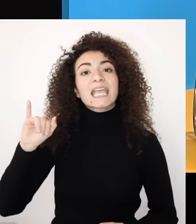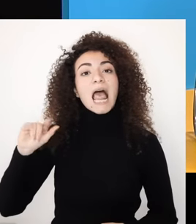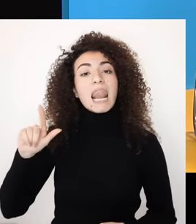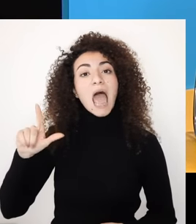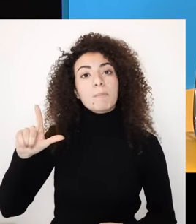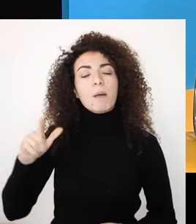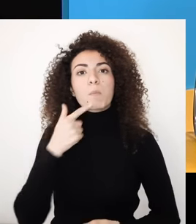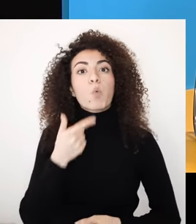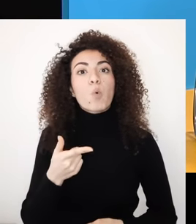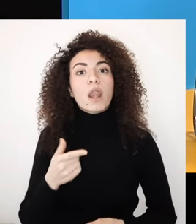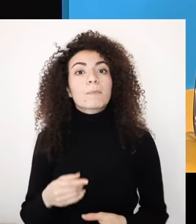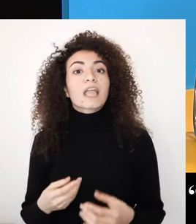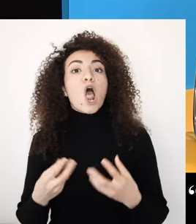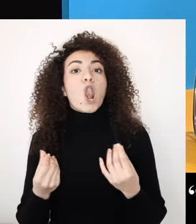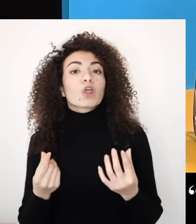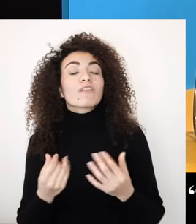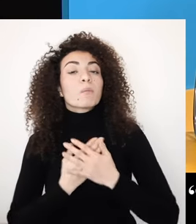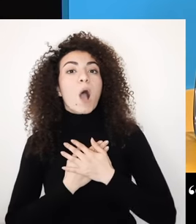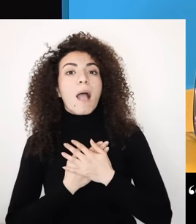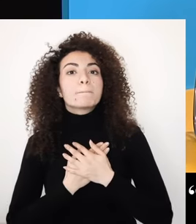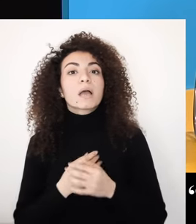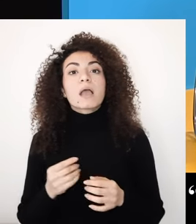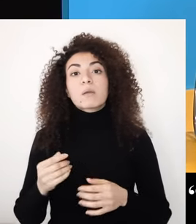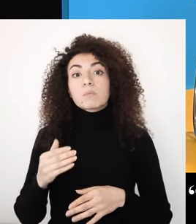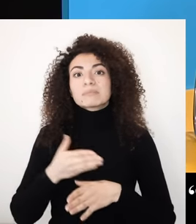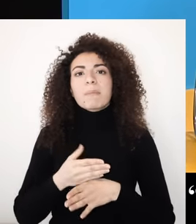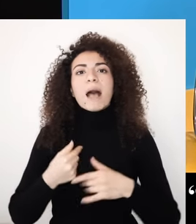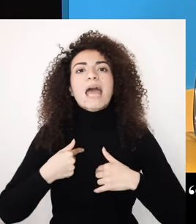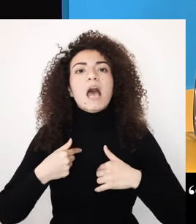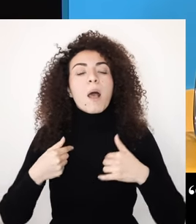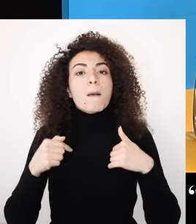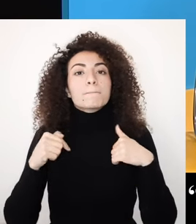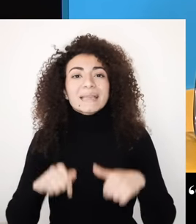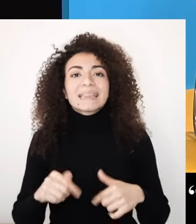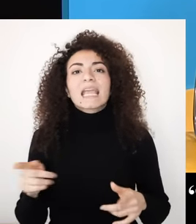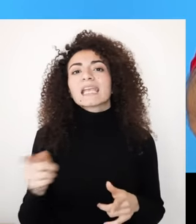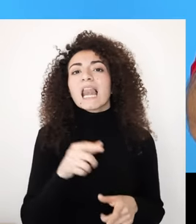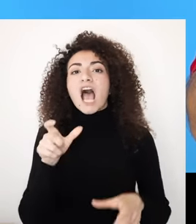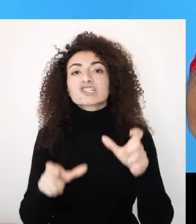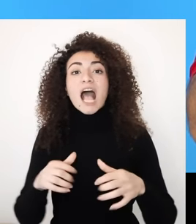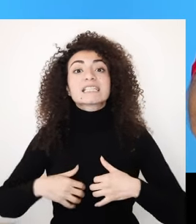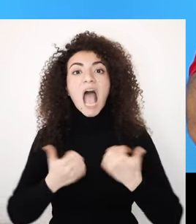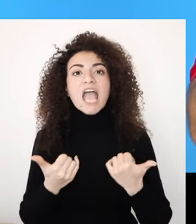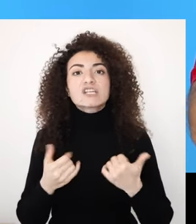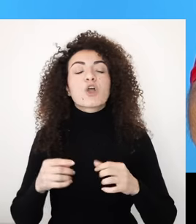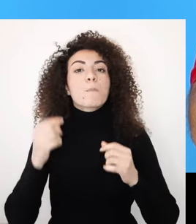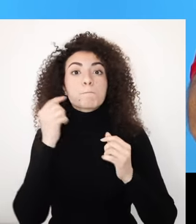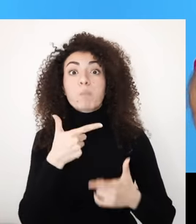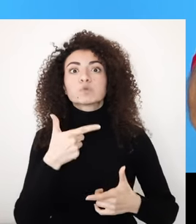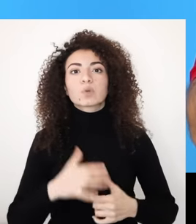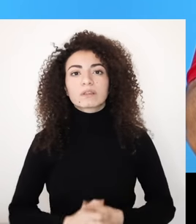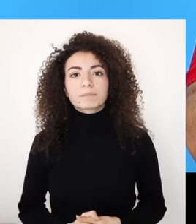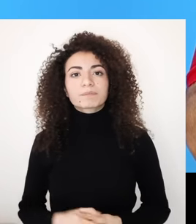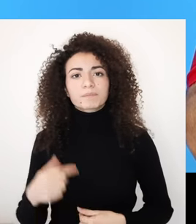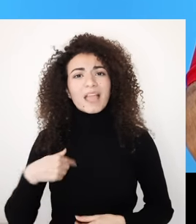لاما موقف اللطف المحب هو الرغب بأن يكون جميع الكائنات الواعية سعيدة ولطف المحب تجاه الزيت